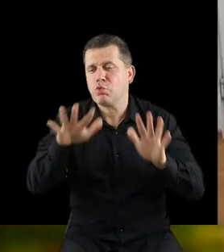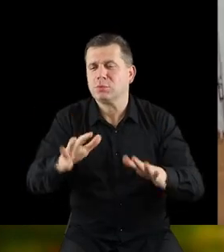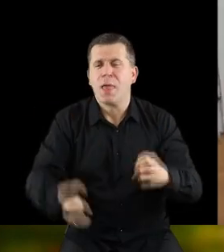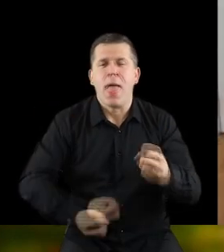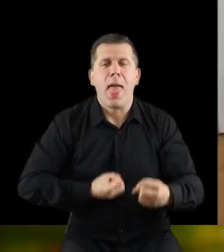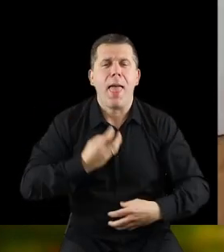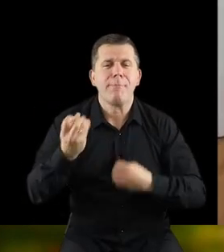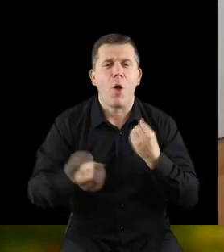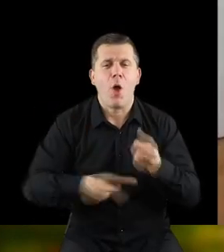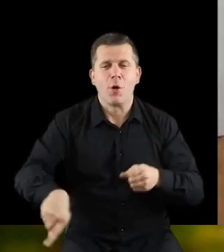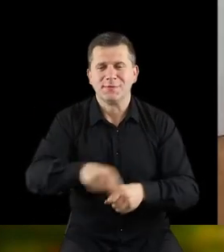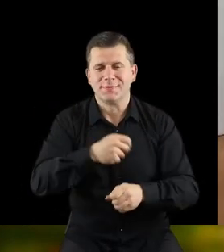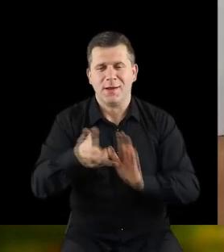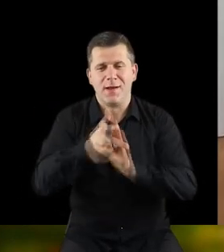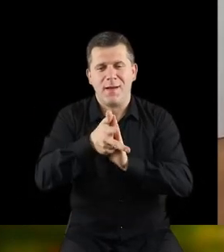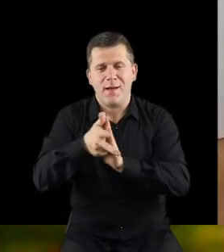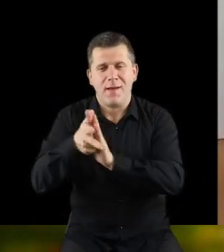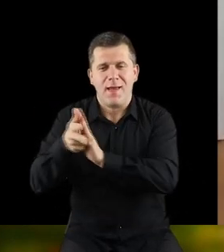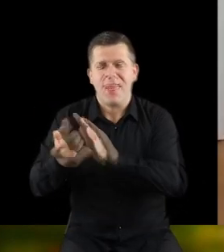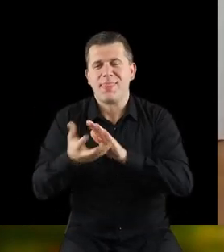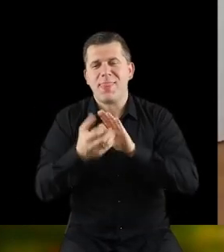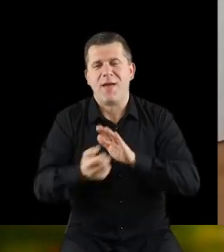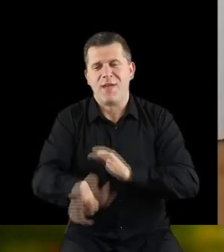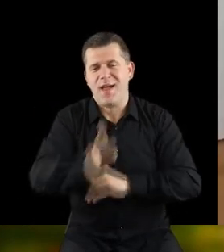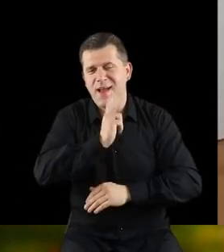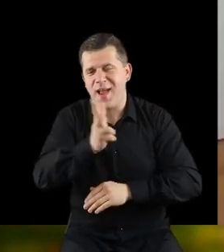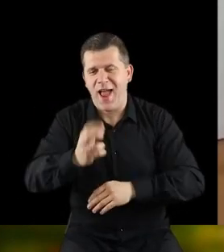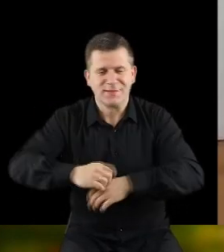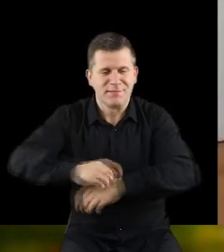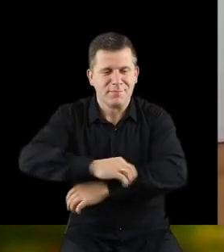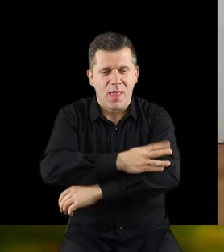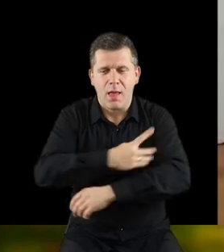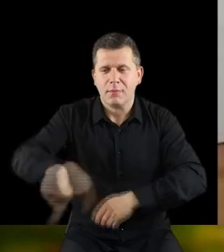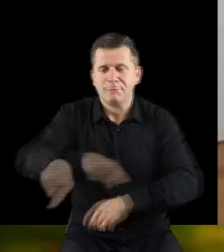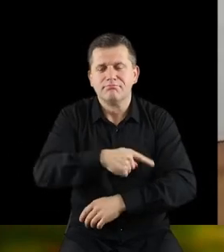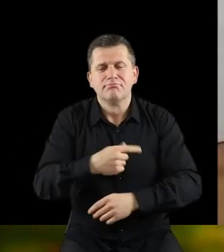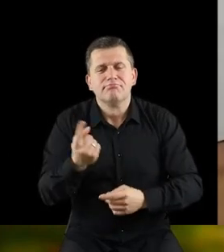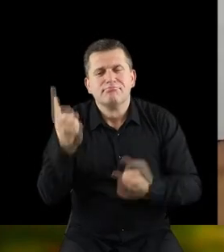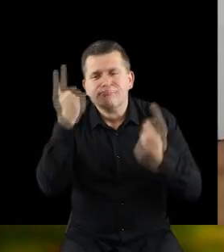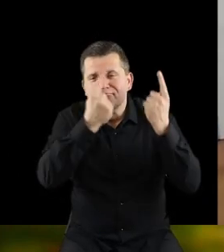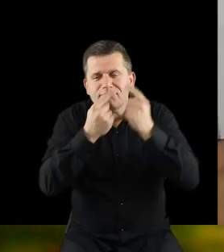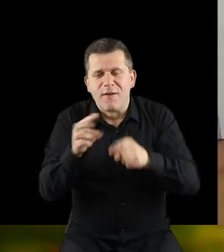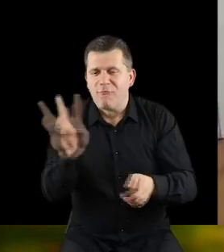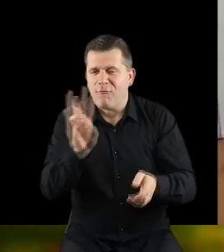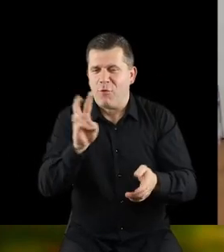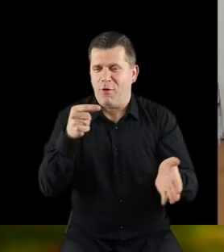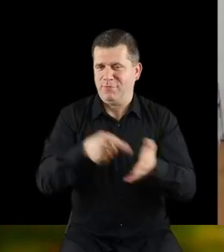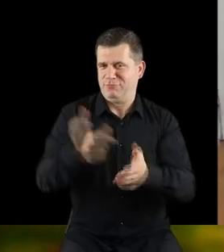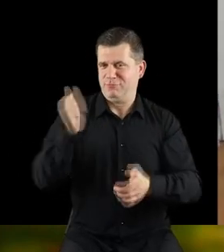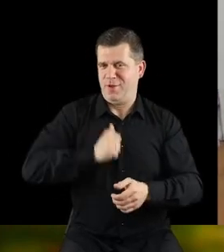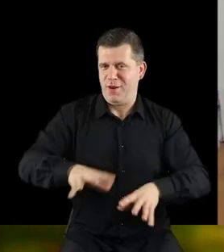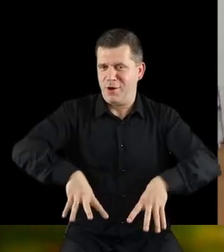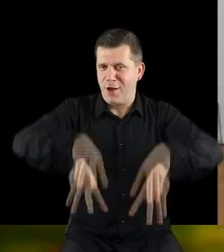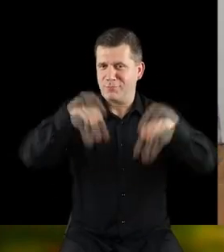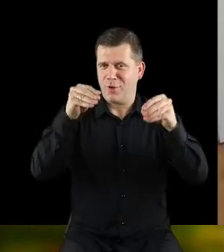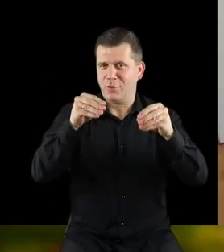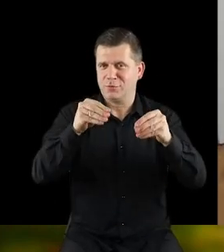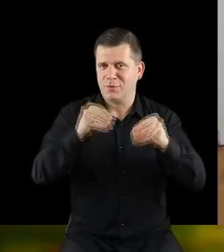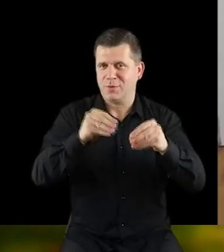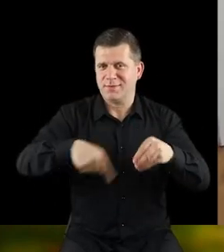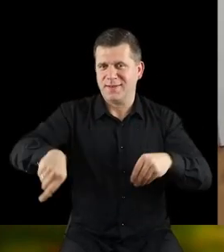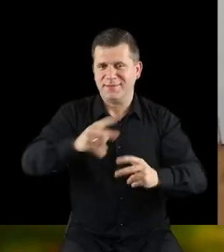było emocji podczas nagrywania. Każda biedroneczka z utęsknieniem na wtorek czekała, a gdy